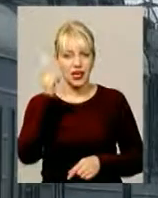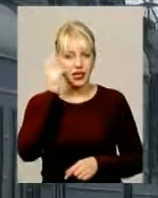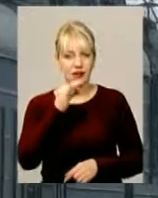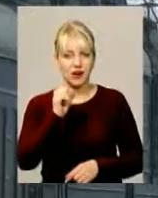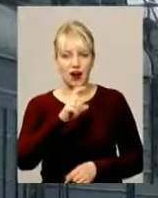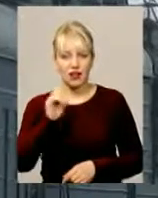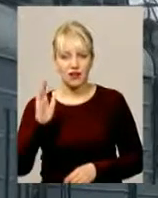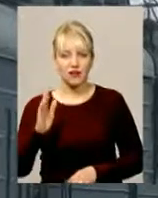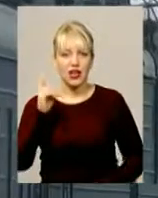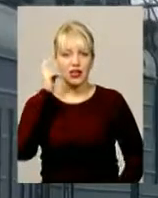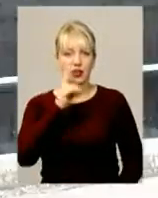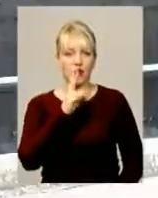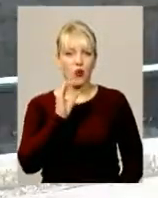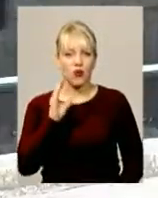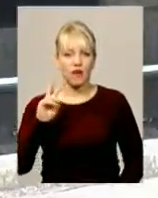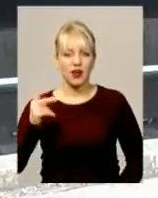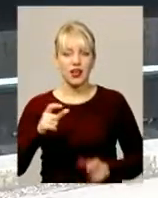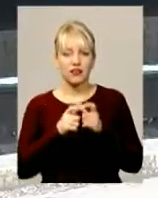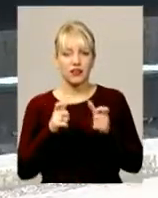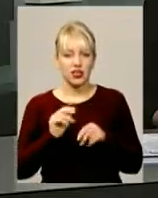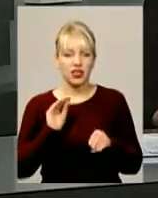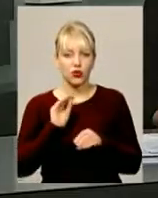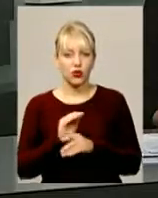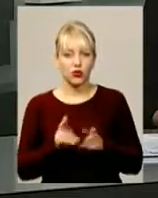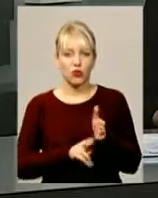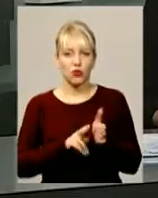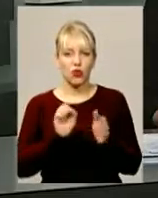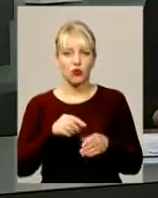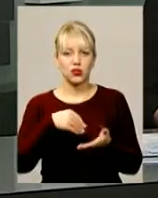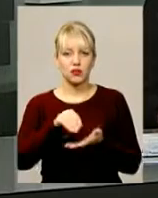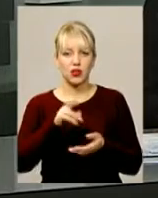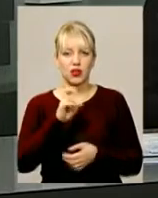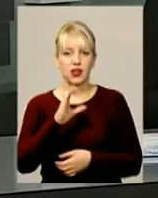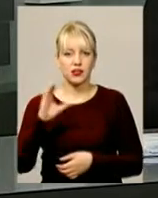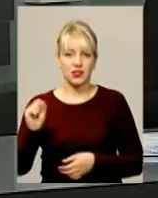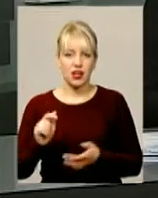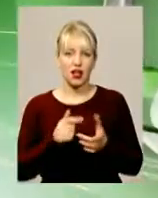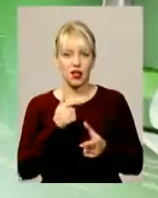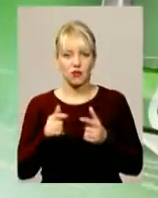Київковель. Квитки на додаткові рейси можна придбати у залізничних касах та онлайн.